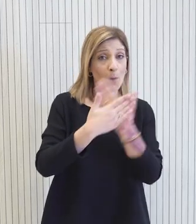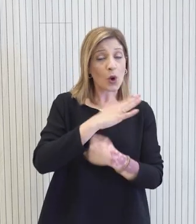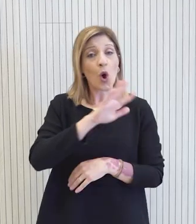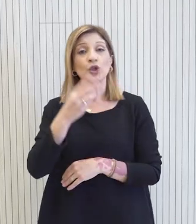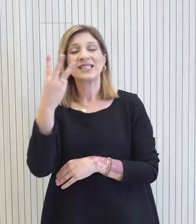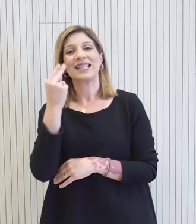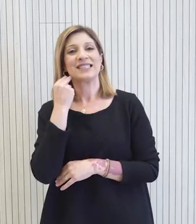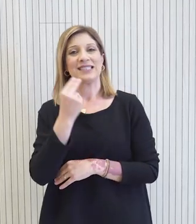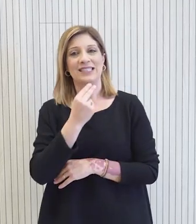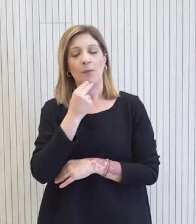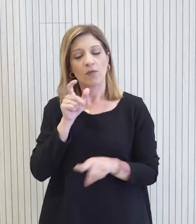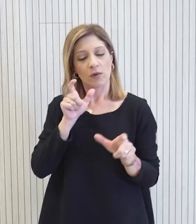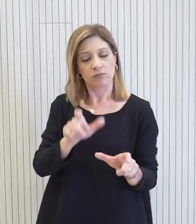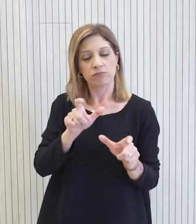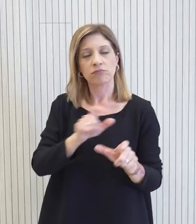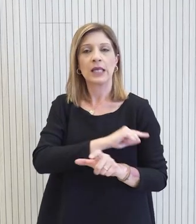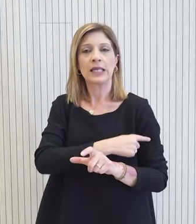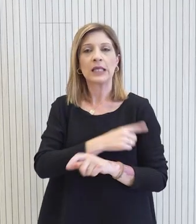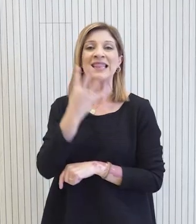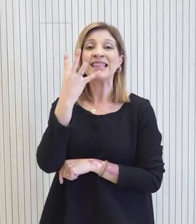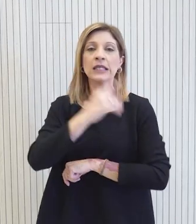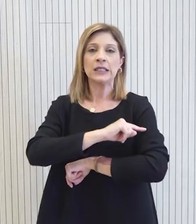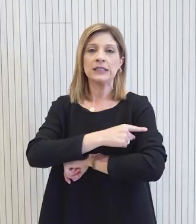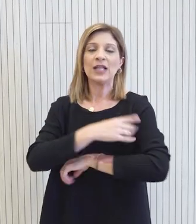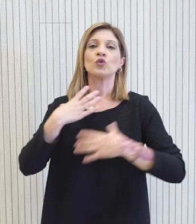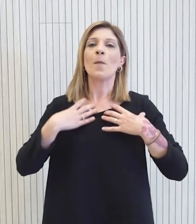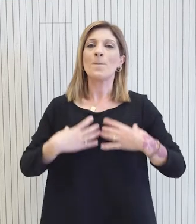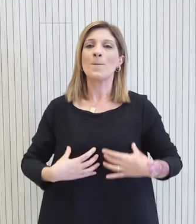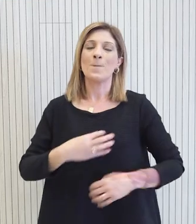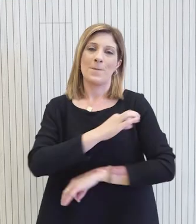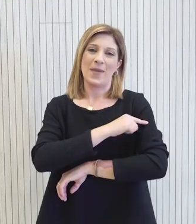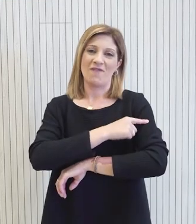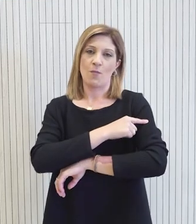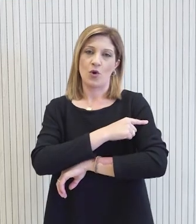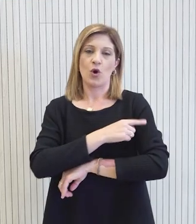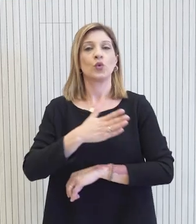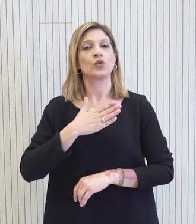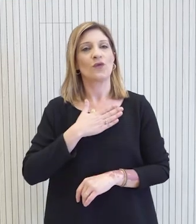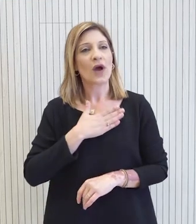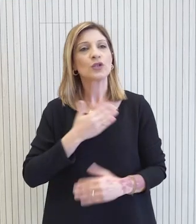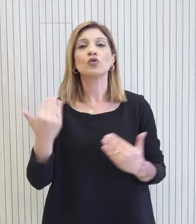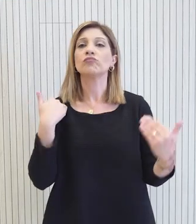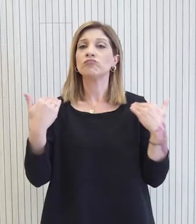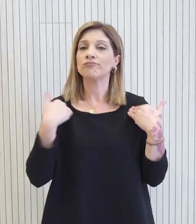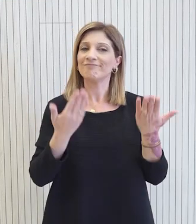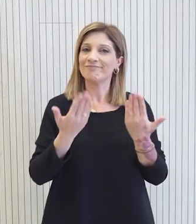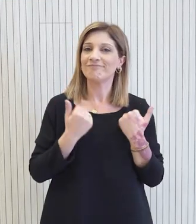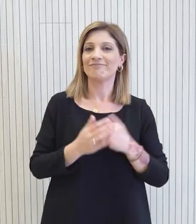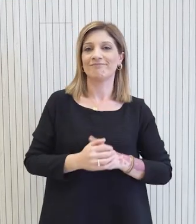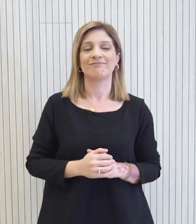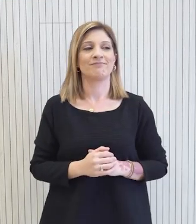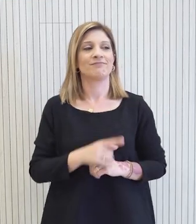περιστατικά θα τη χάνουν διαχείρισης από τέσσερις πνευμονολόγους. Ευχαριστώ αν υπάρχουν ερωτήσεις.